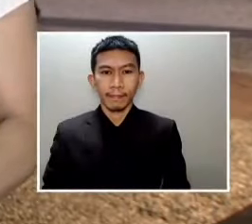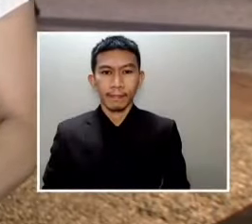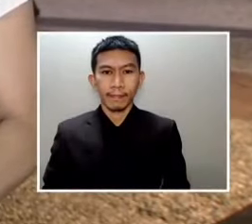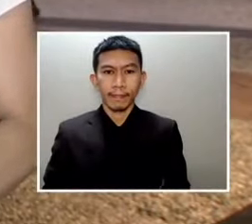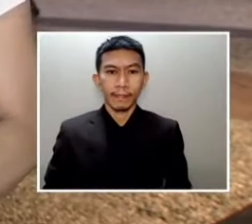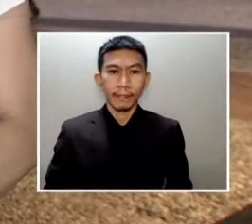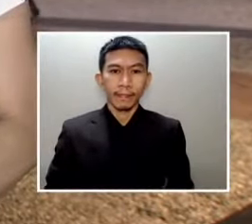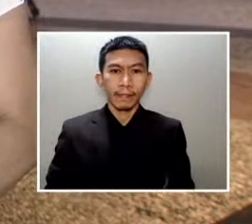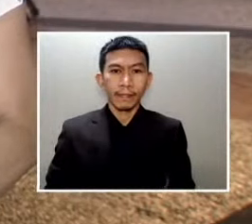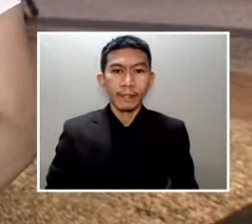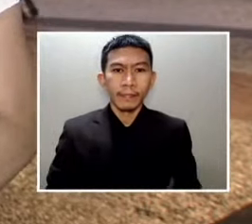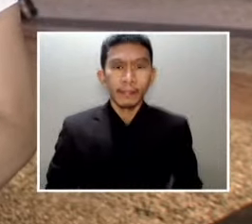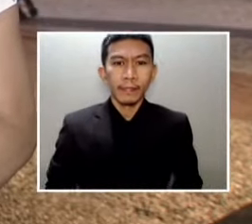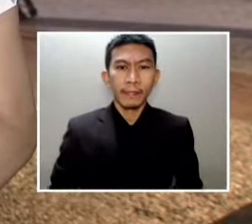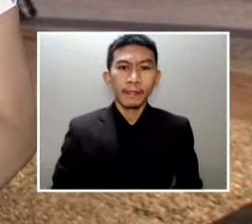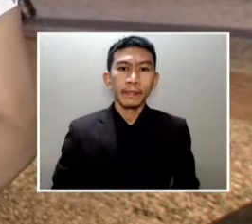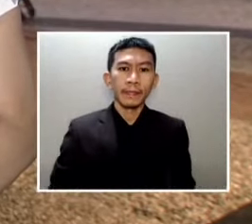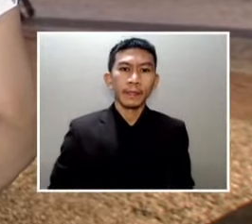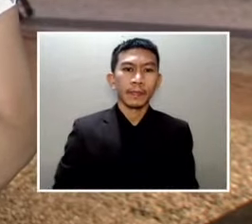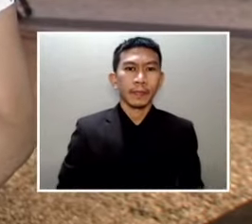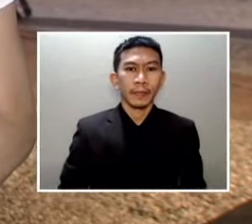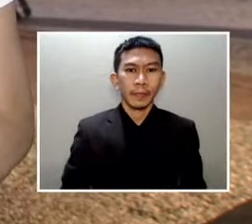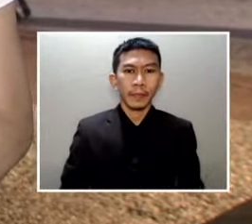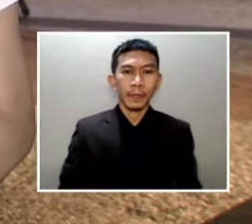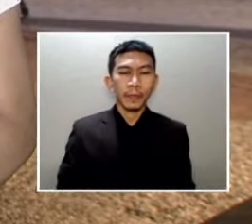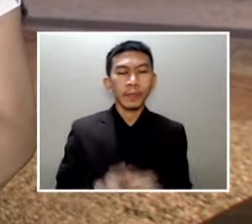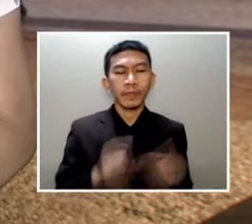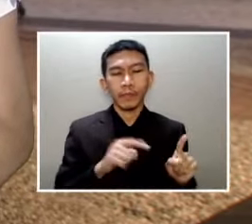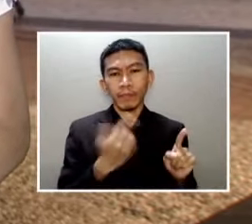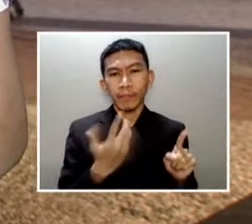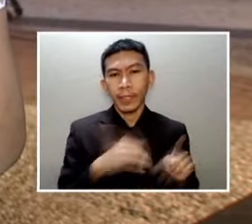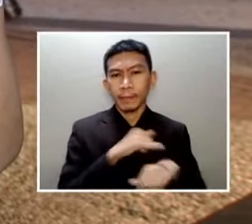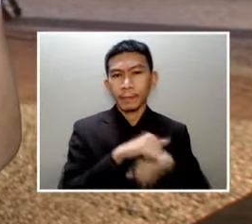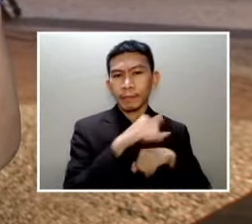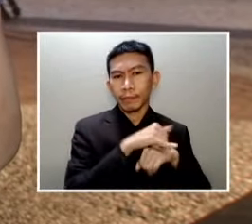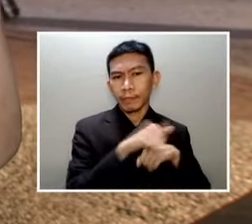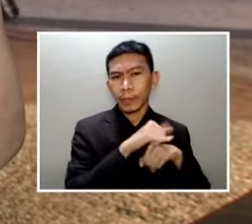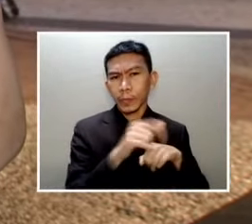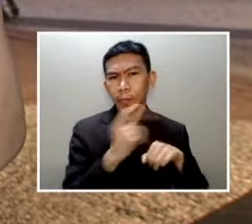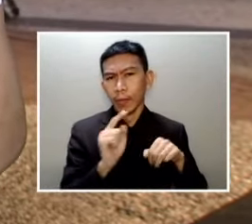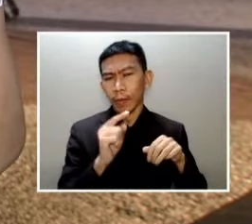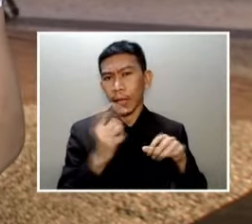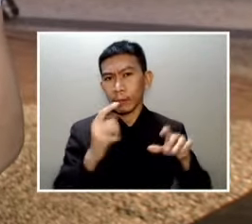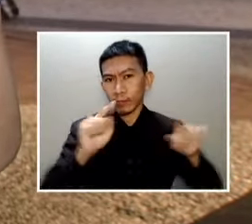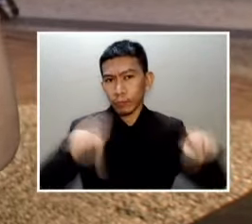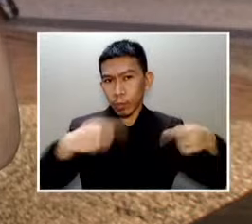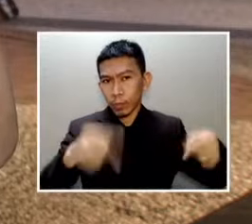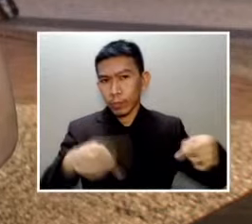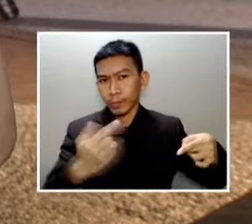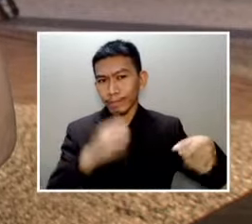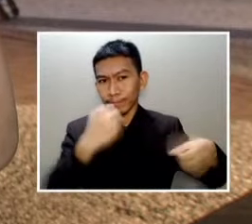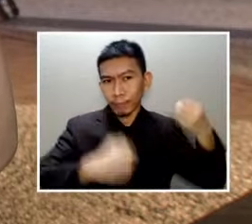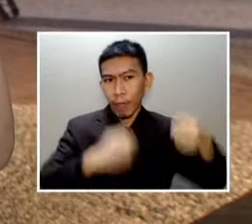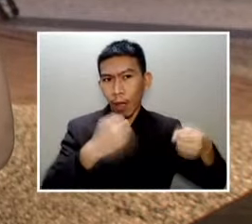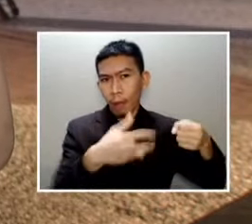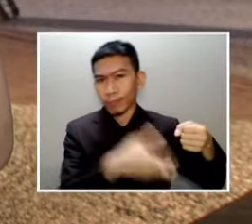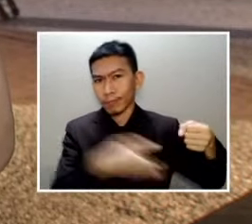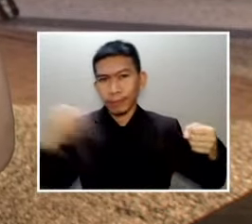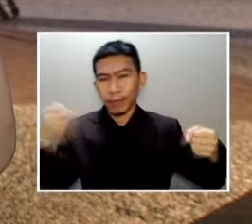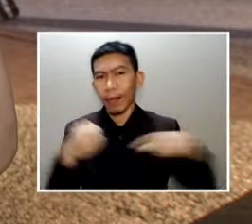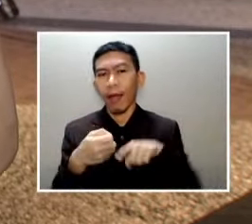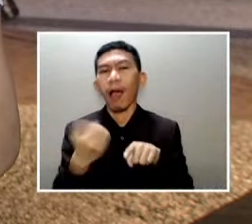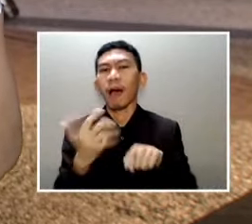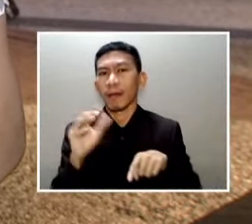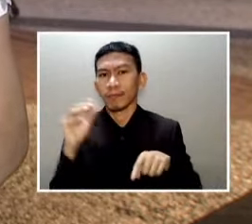Nabisto po ang baklas-gulong modus na tumatarget sa mga sasakyan sa isang ball sa muntin lupa city Pero